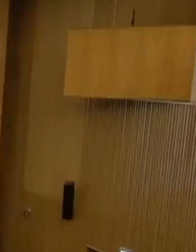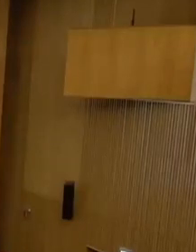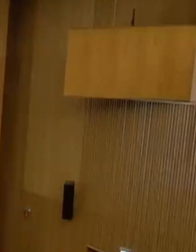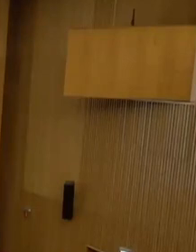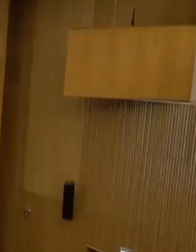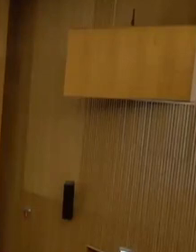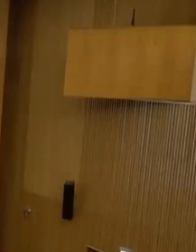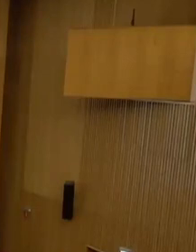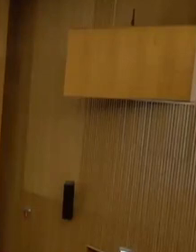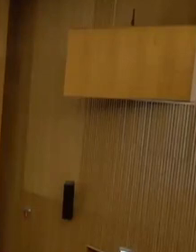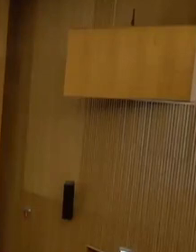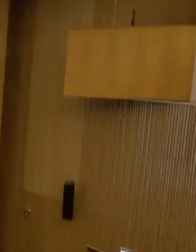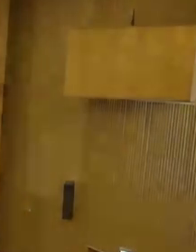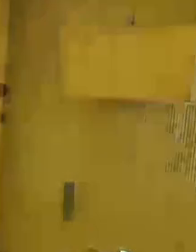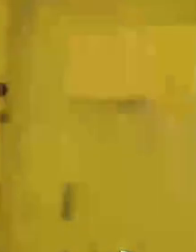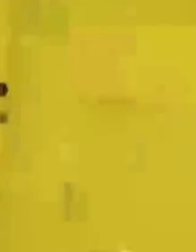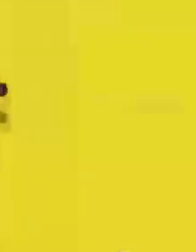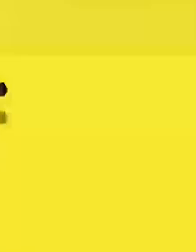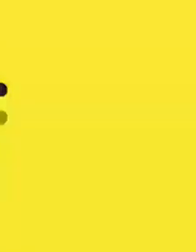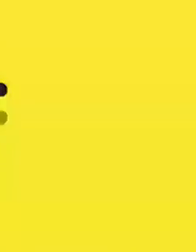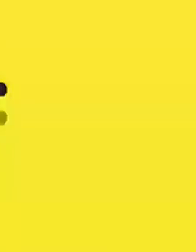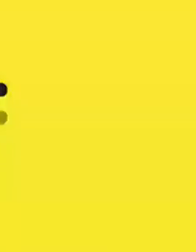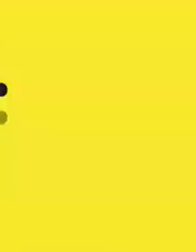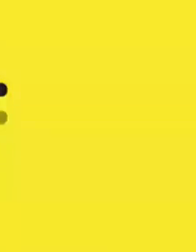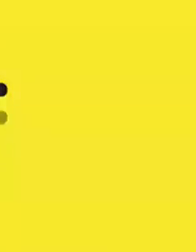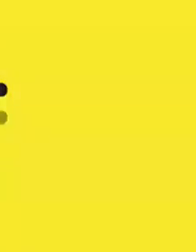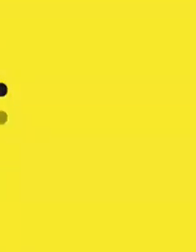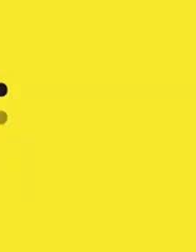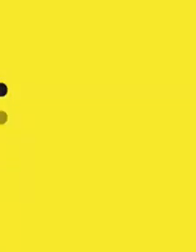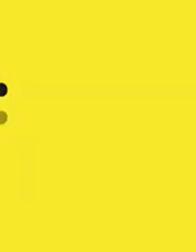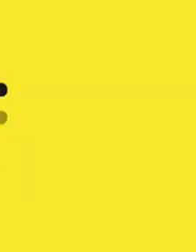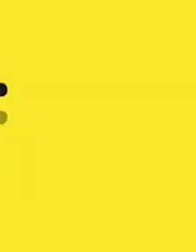9ано Untertitelung des ZDF,